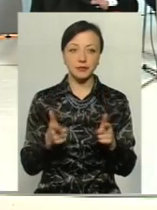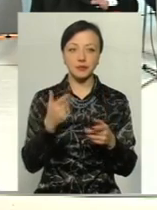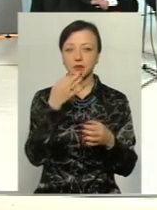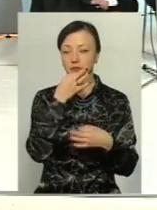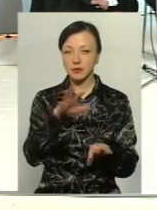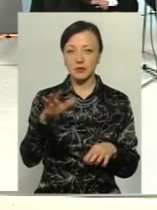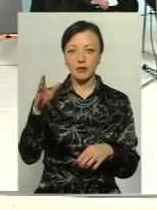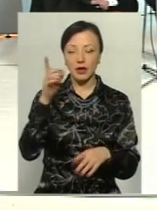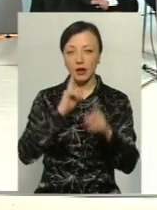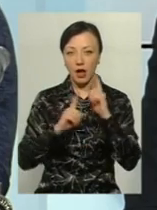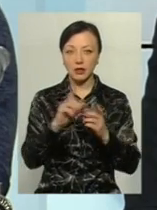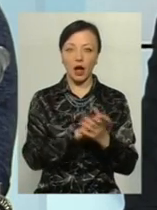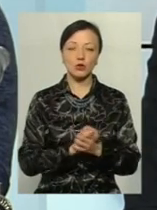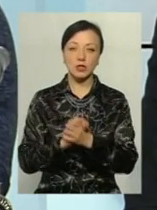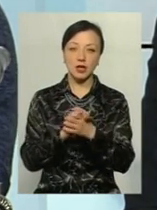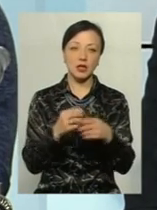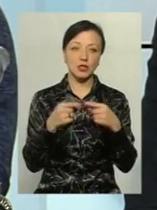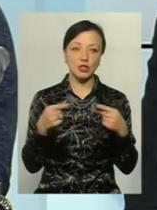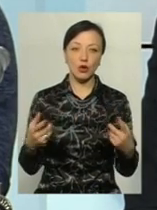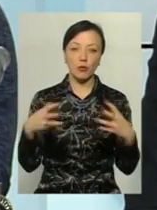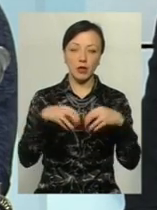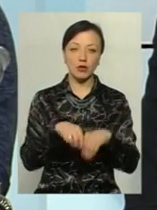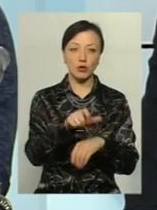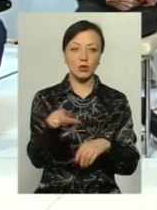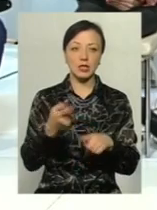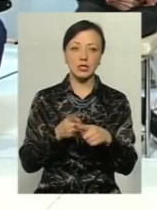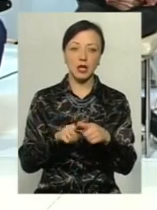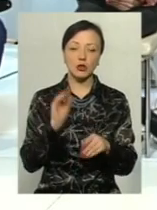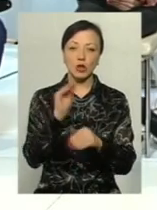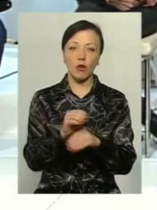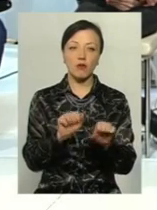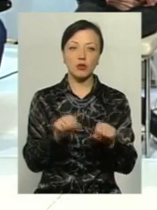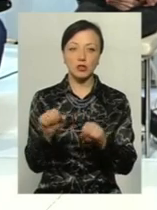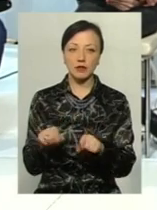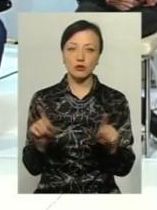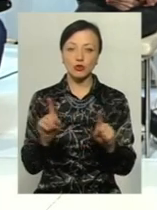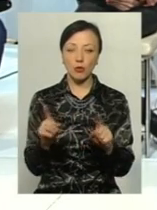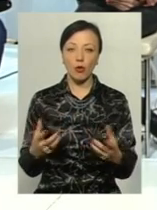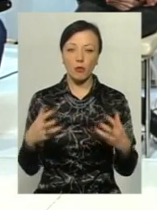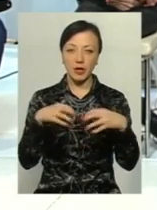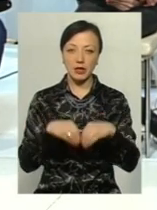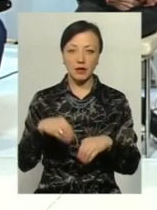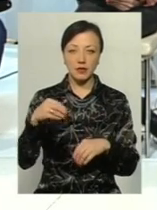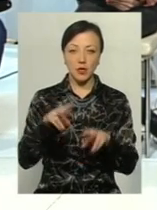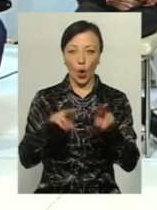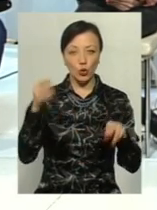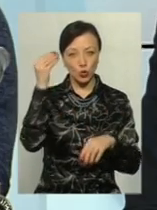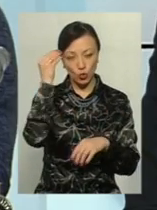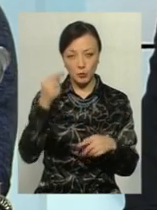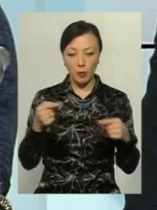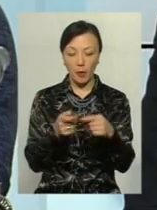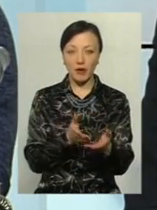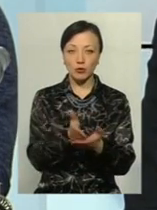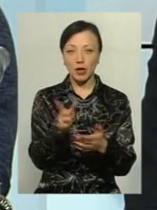чи асоціація чи інша площадка, яка об'єднує людей, це додаткові можливості для того, щоб в'єднались однодумці по певному